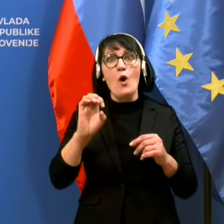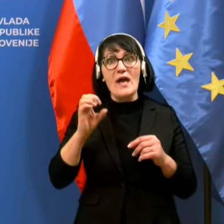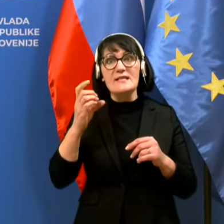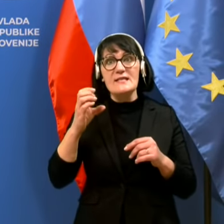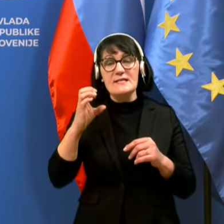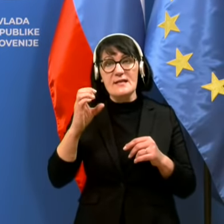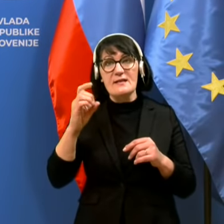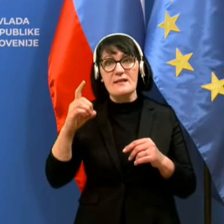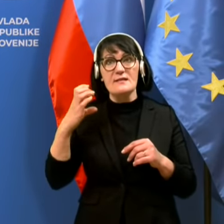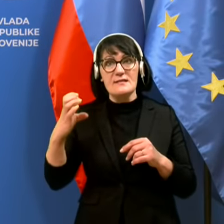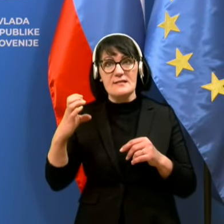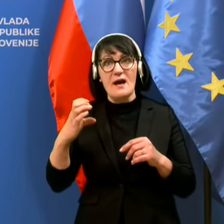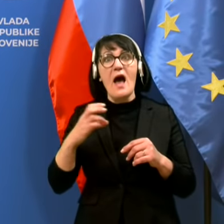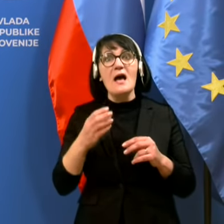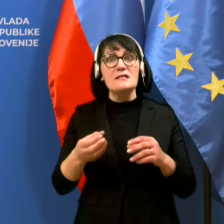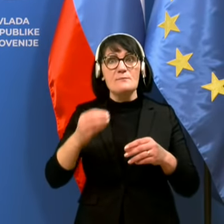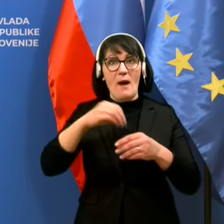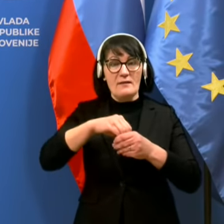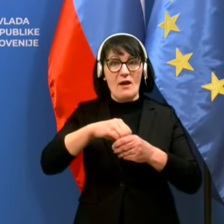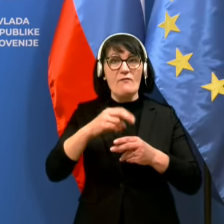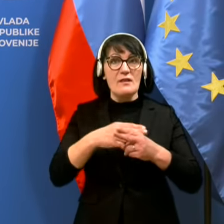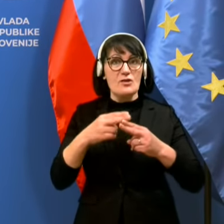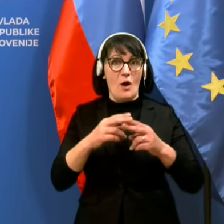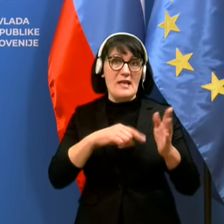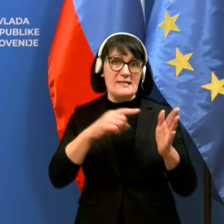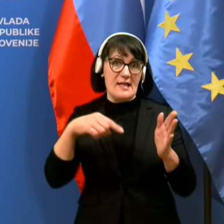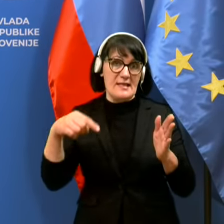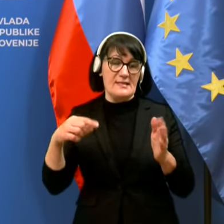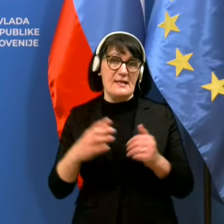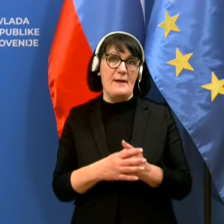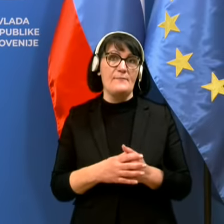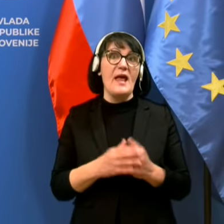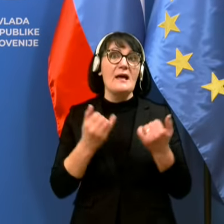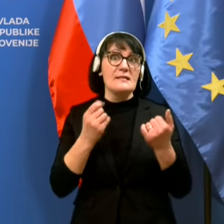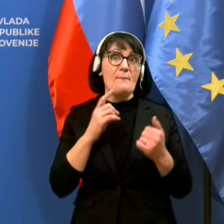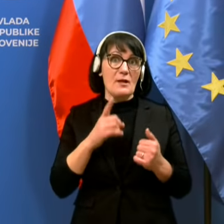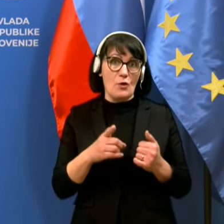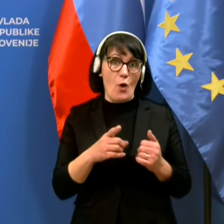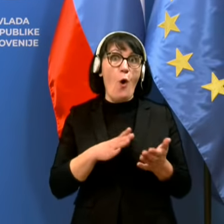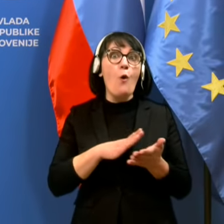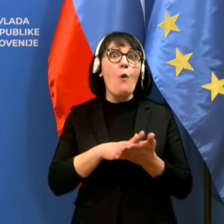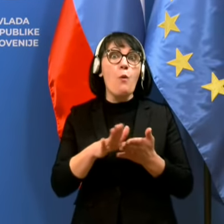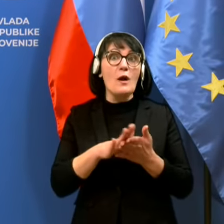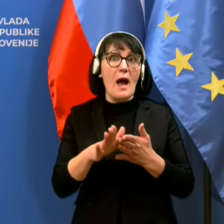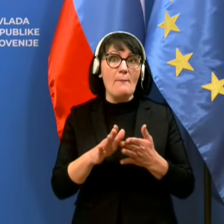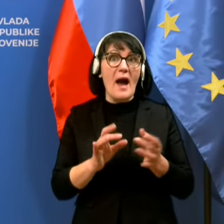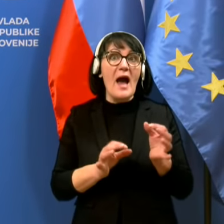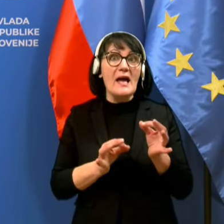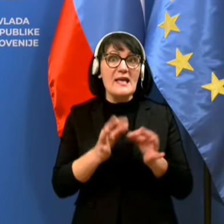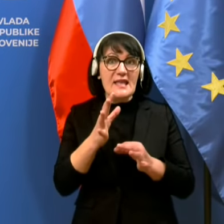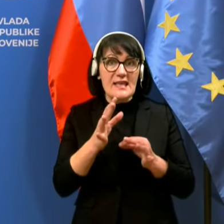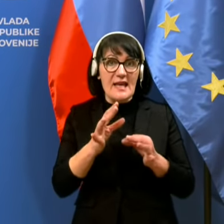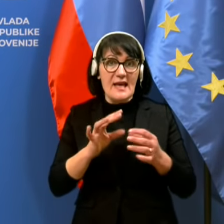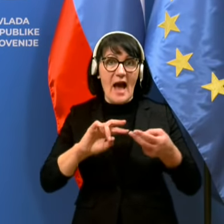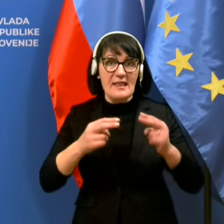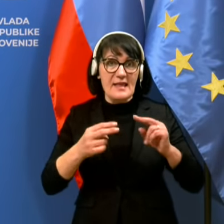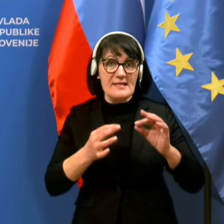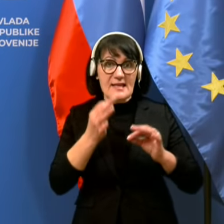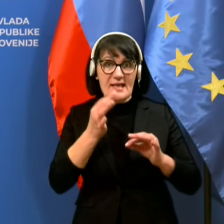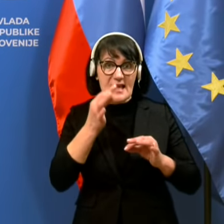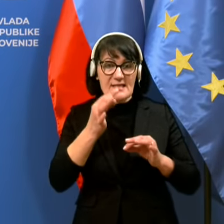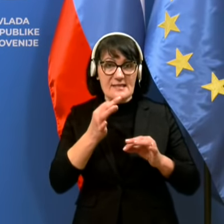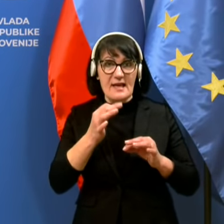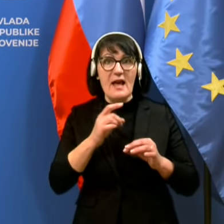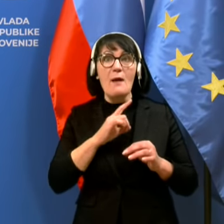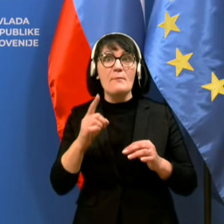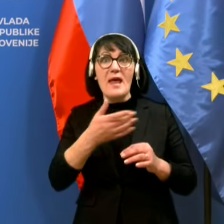v državne statistike. Kar naprej. Zdaj pa to. Uporaba hitrih antigenskih testov pri asimptomatskih je tudi